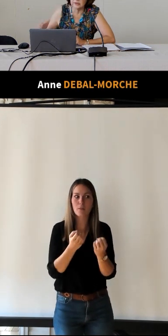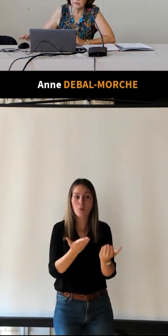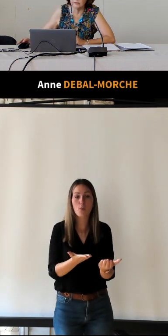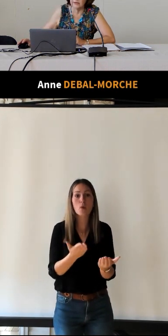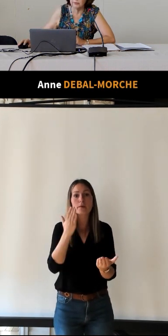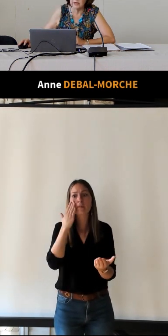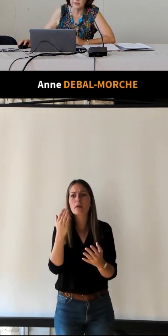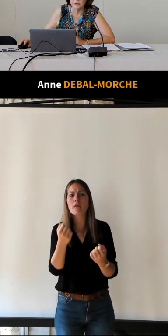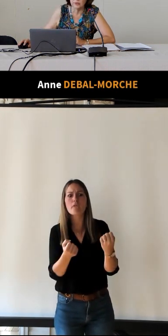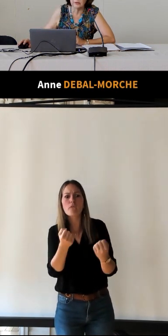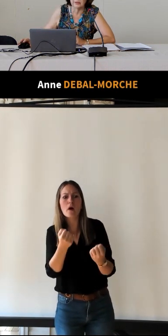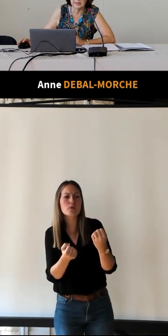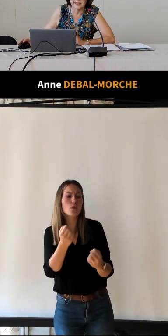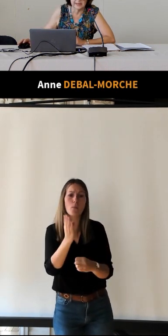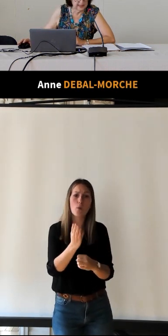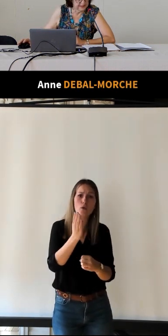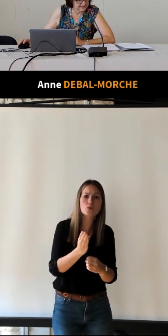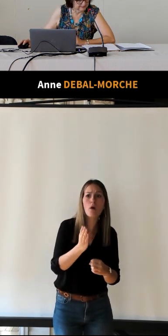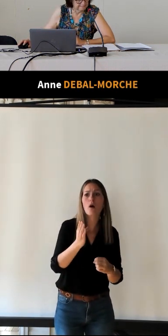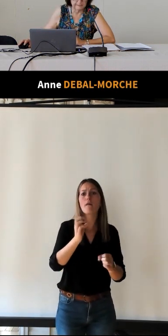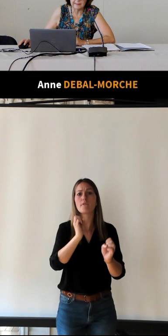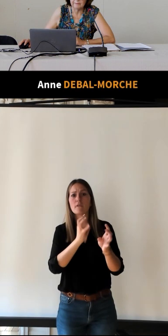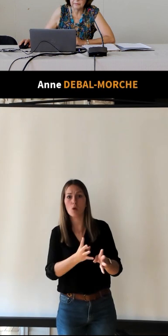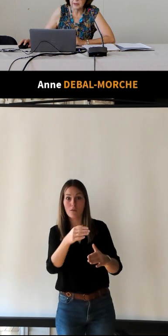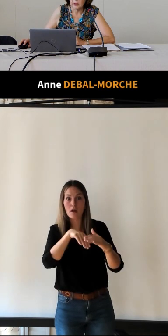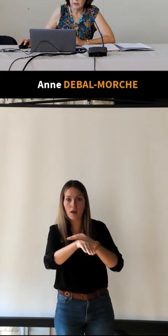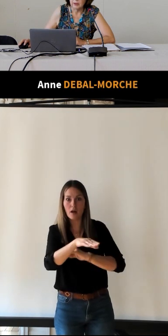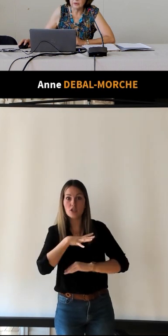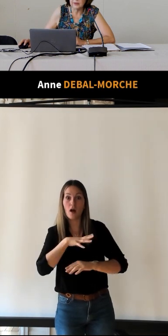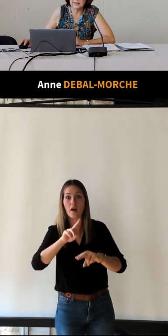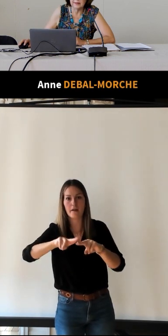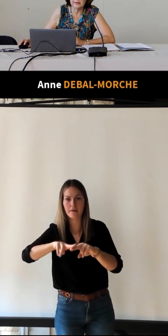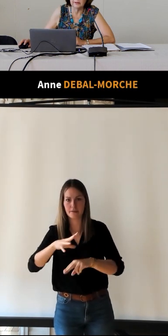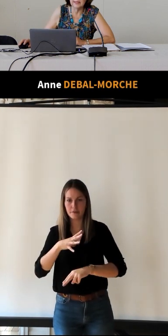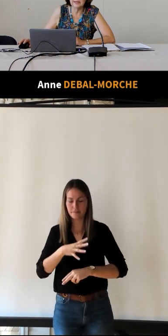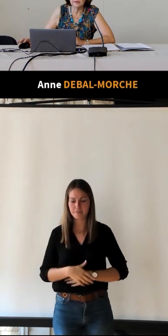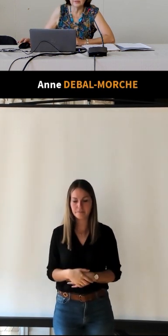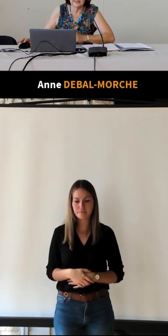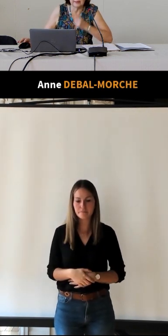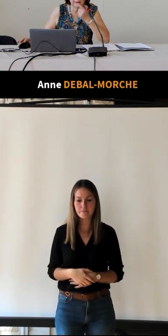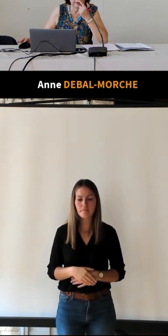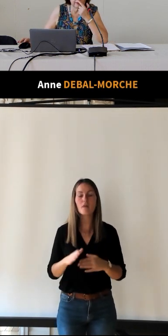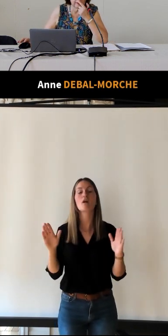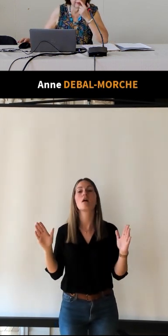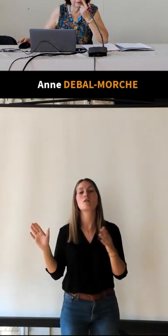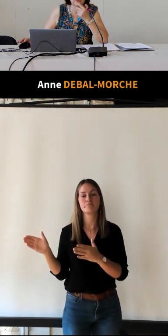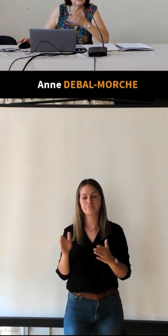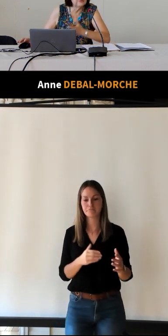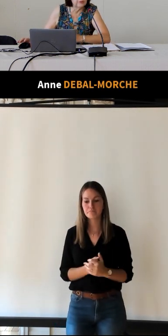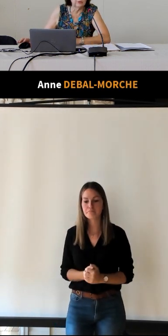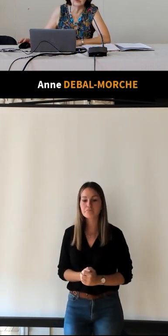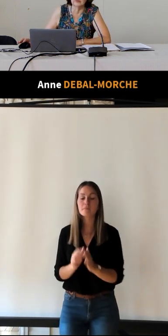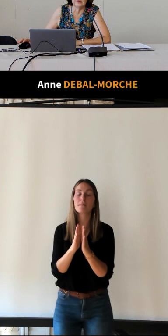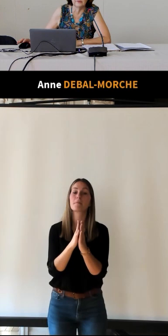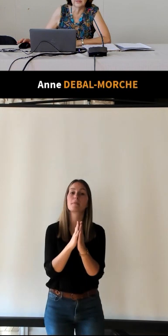garage pour les voitures et les cyclistes. ensuite, dans les guides d'hôtel, de